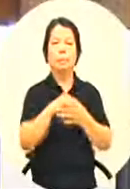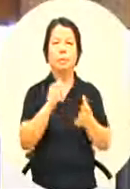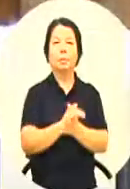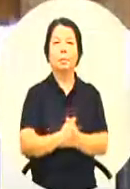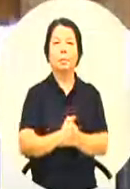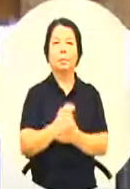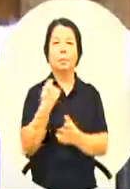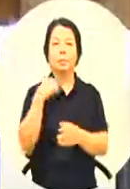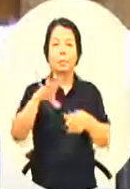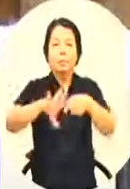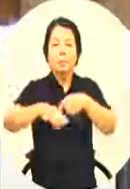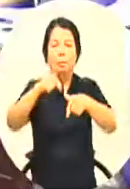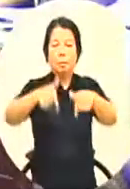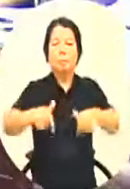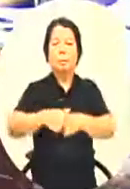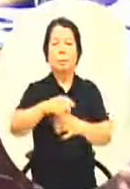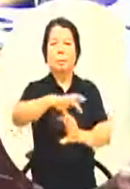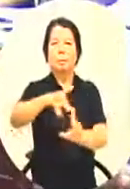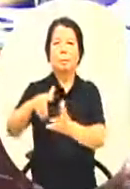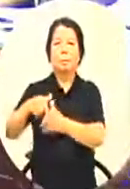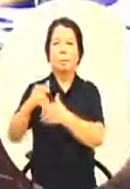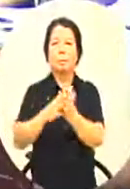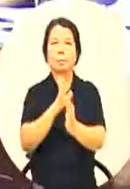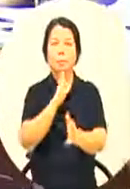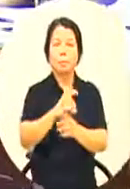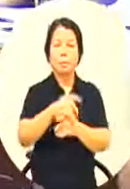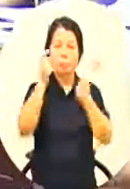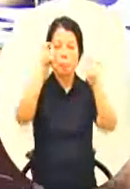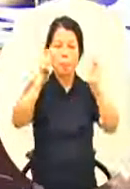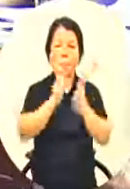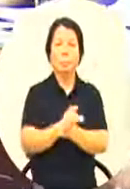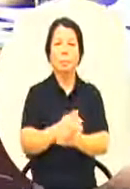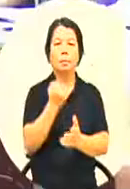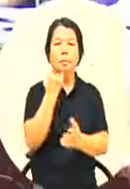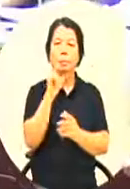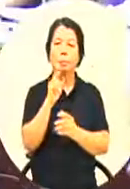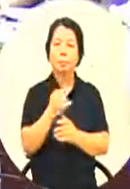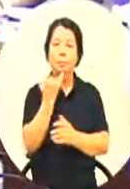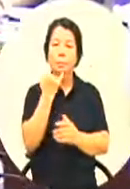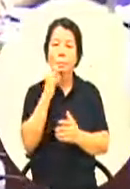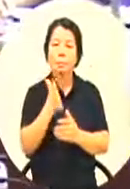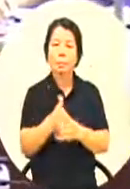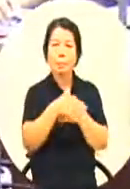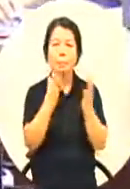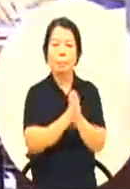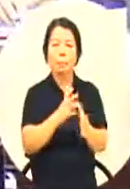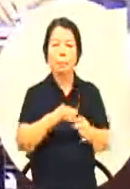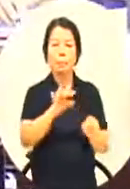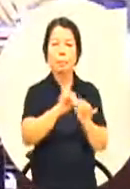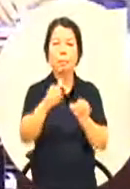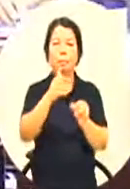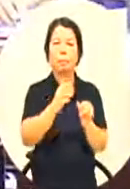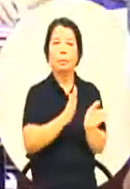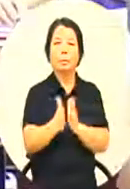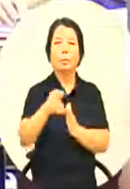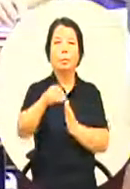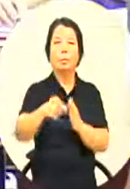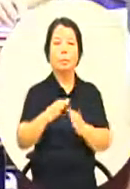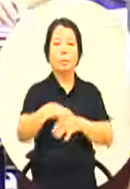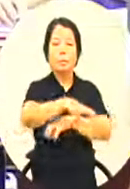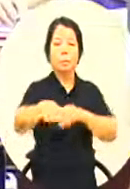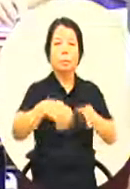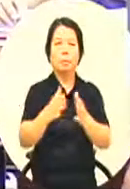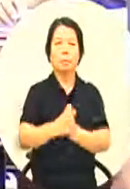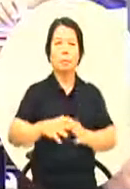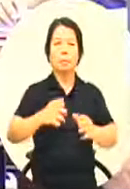政策那高雄是不是可以作为新南向基地,其实就看我们怎么做虽然在地理条件上,高雄跟这个新南向的